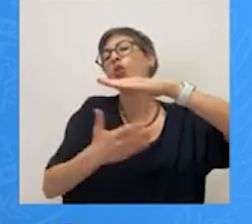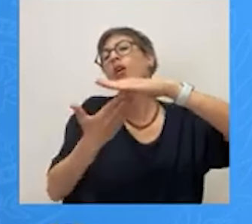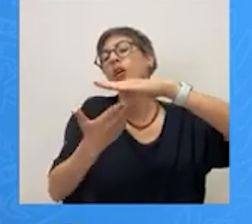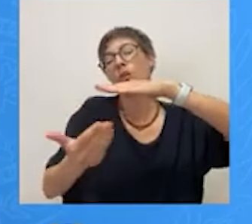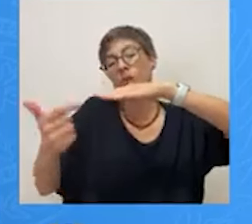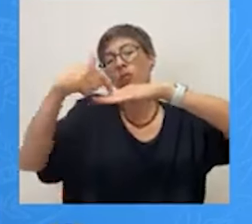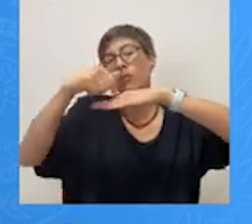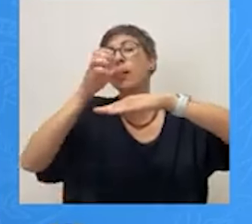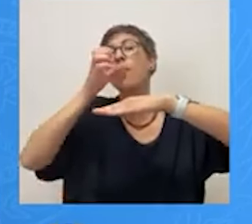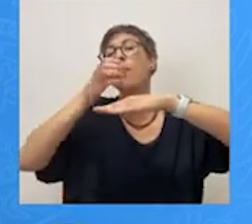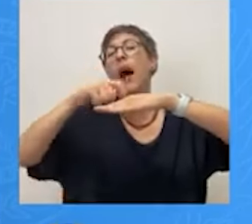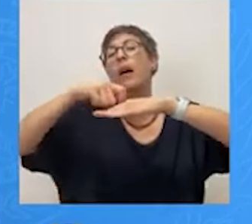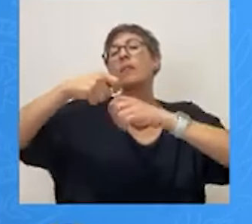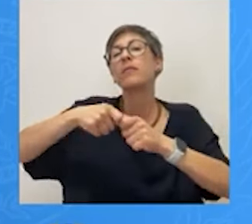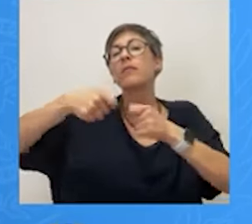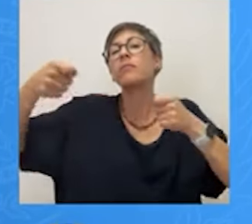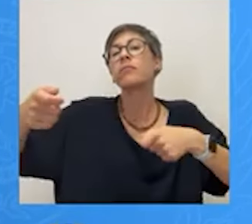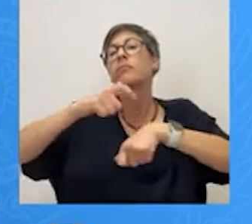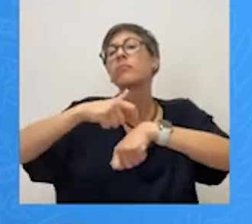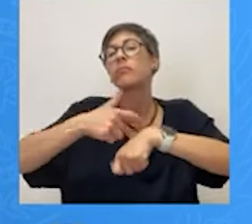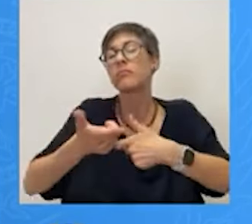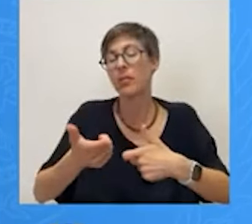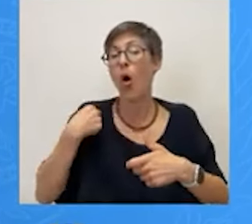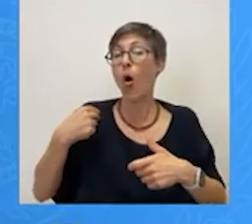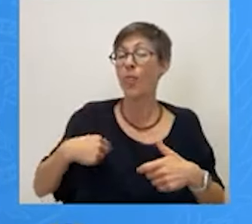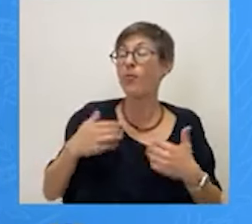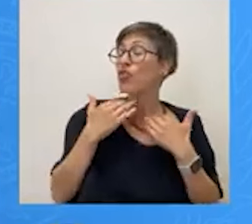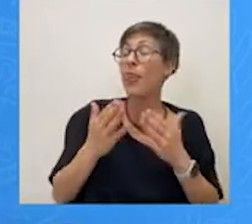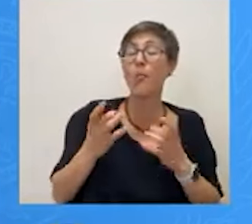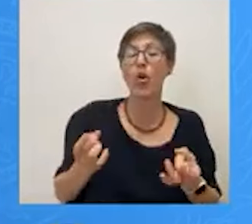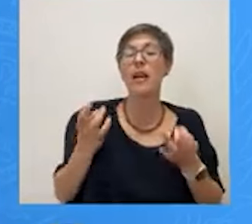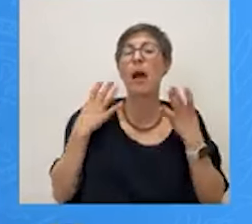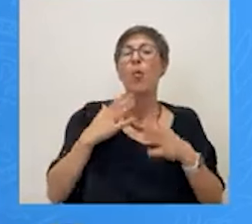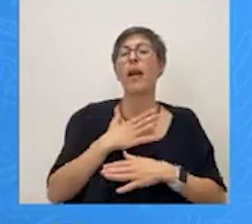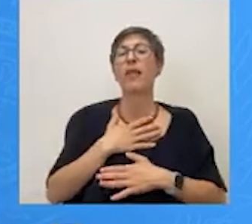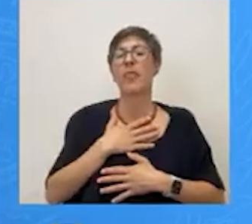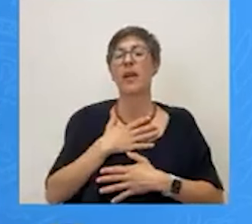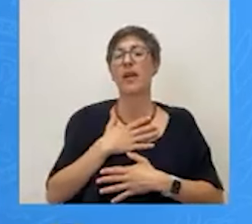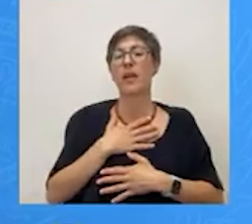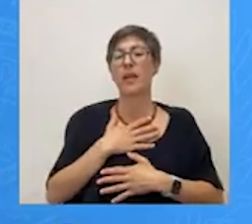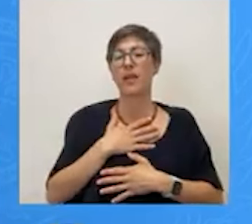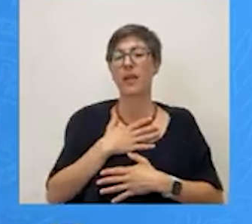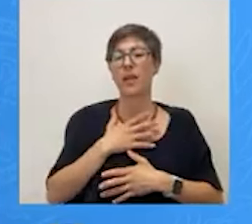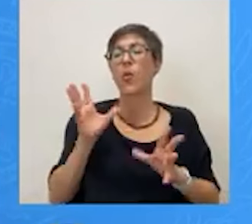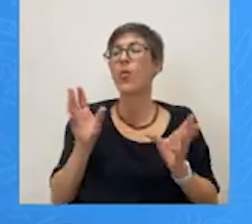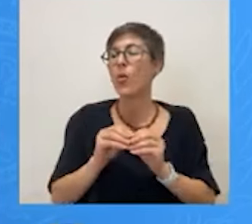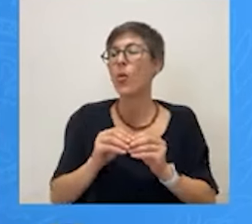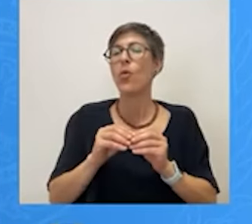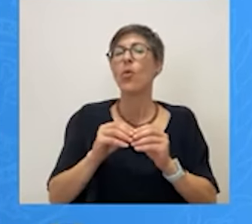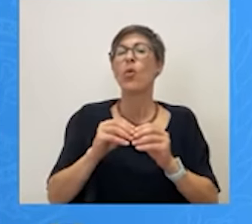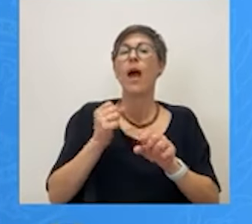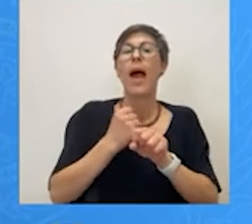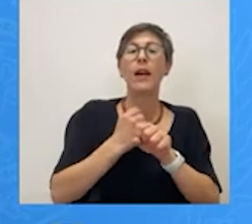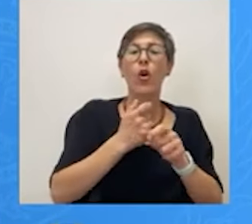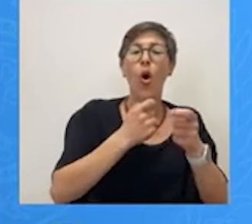Ο Δήμος δεν μπορεί να αποποιηθεί την ευθύνη που έχει Μέσα από δικολαβίες, ερμηνείες, νομοθετικές